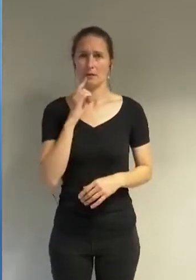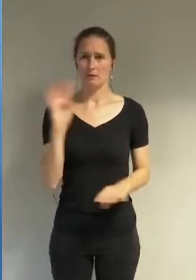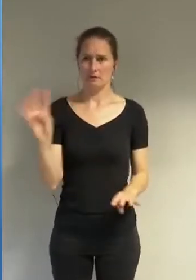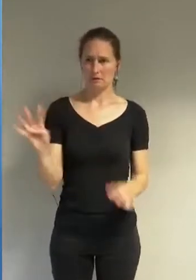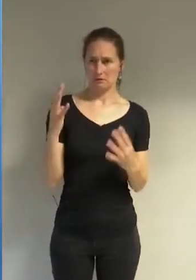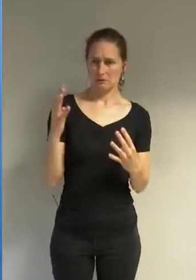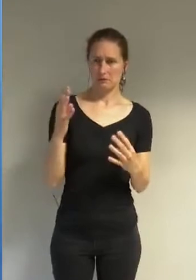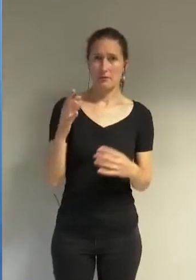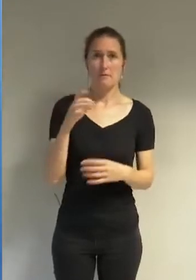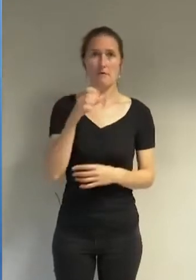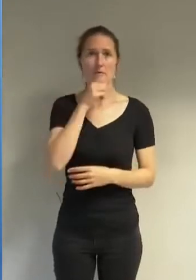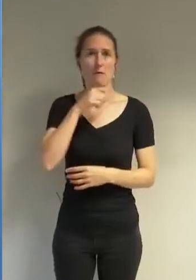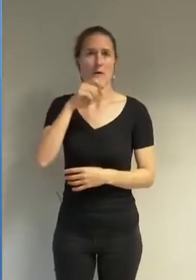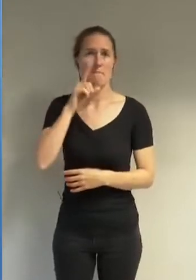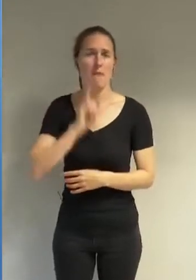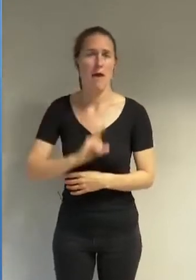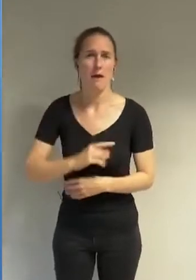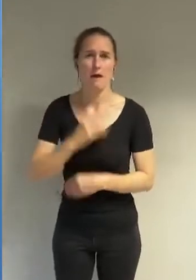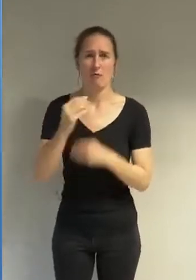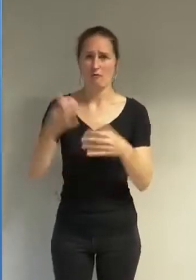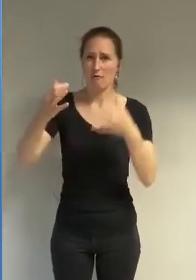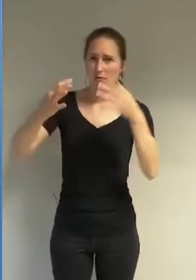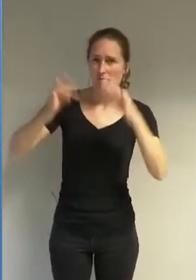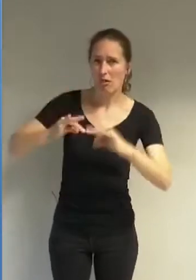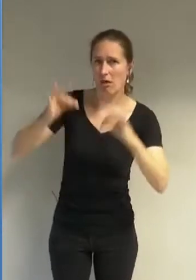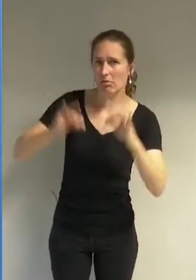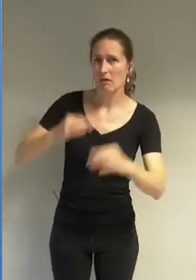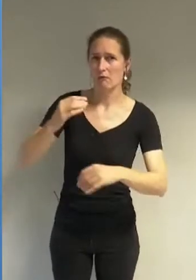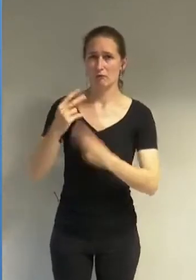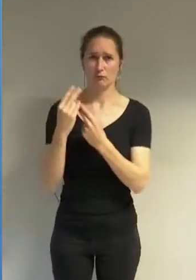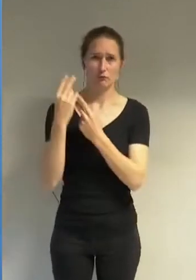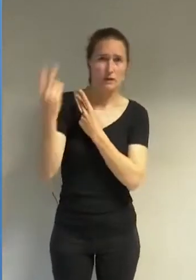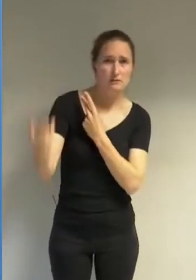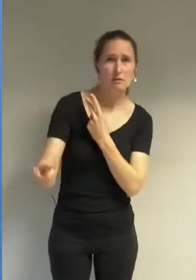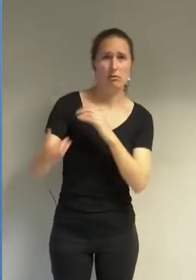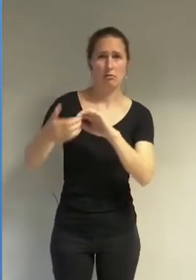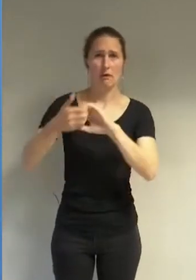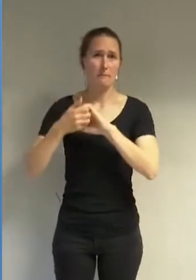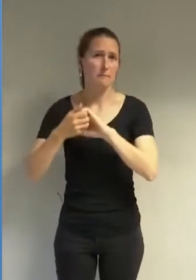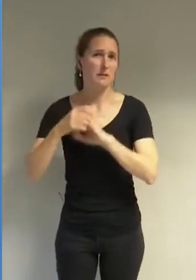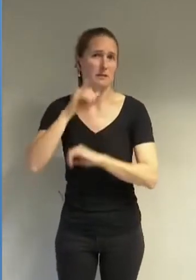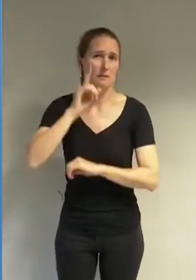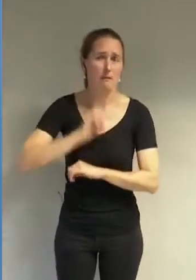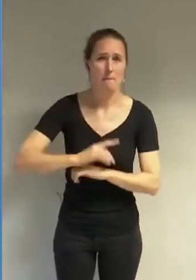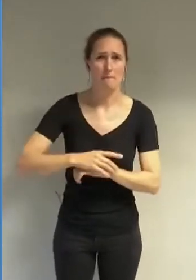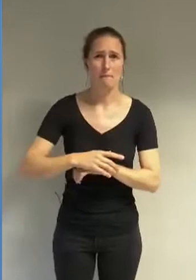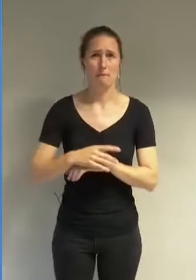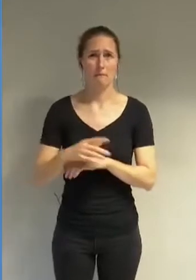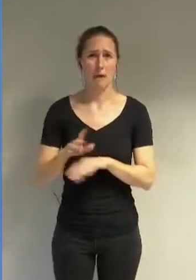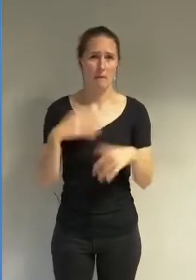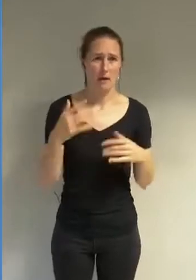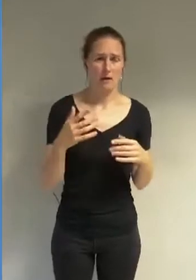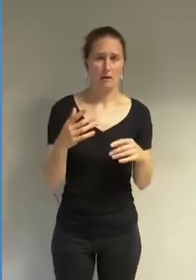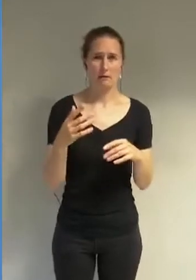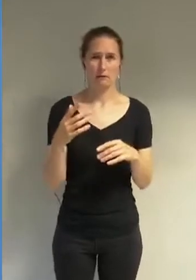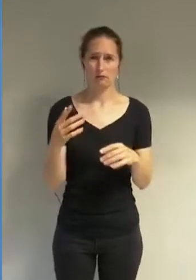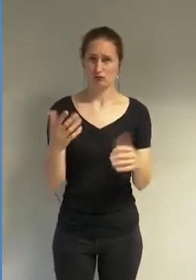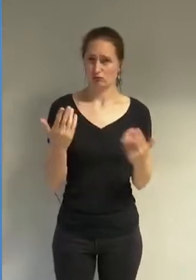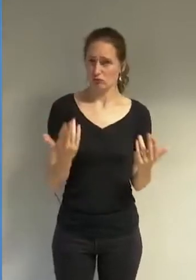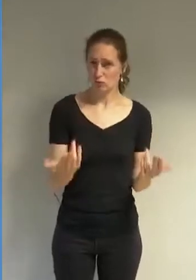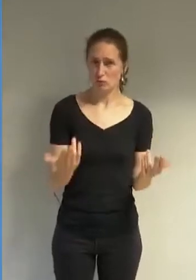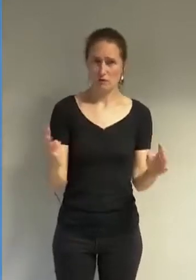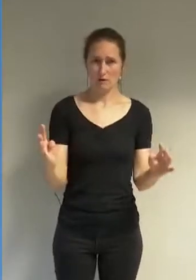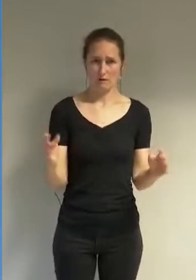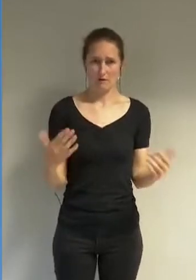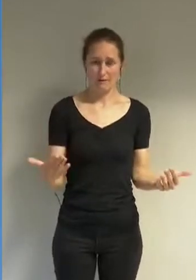par sa grand-mère sa tante une amie ou une voisine quelconque se verra ensuite faire le reproche dans